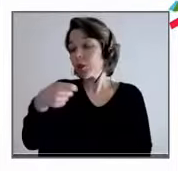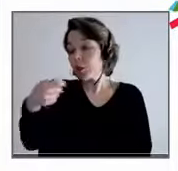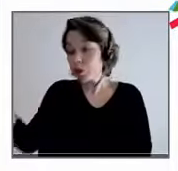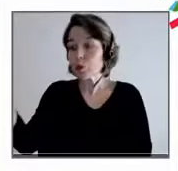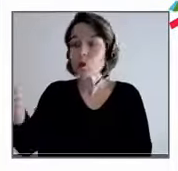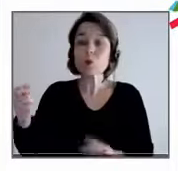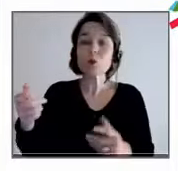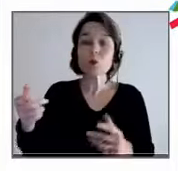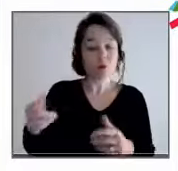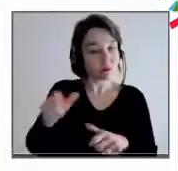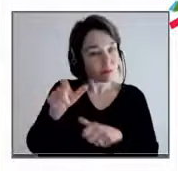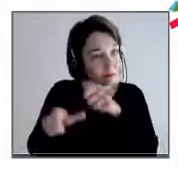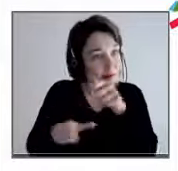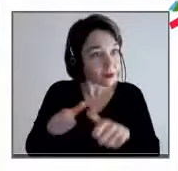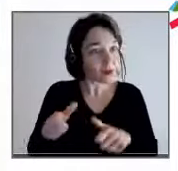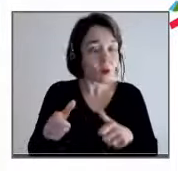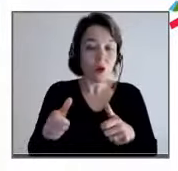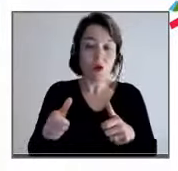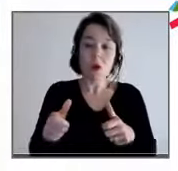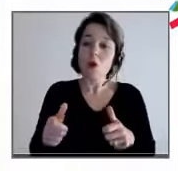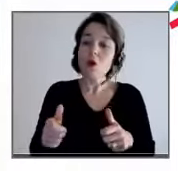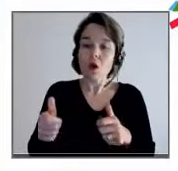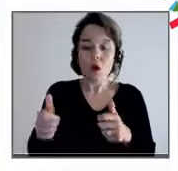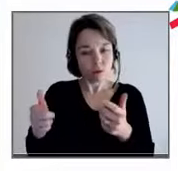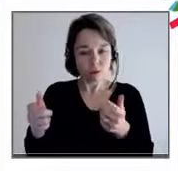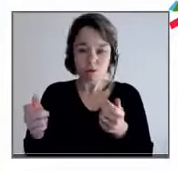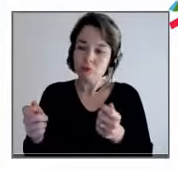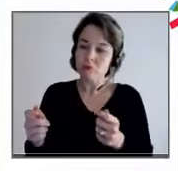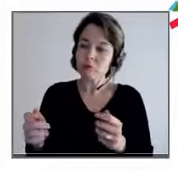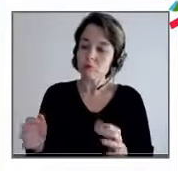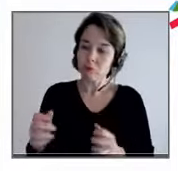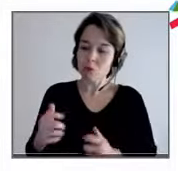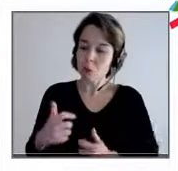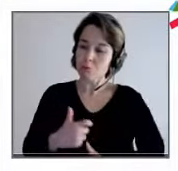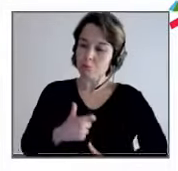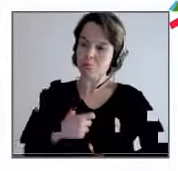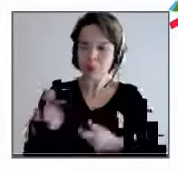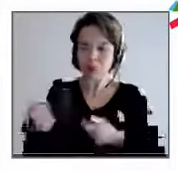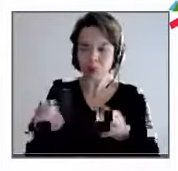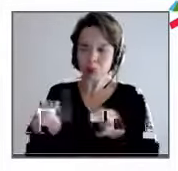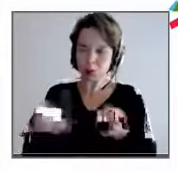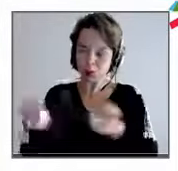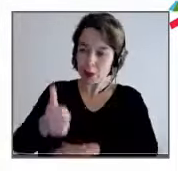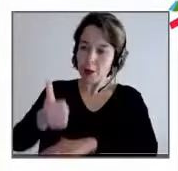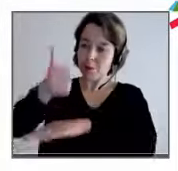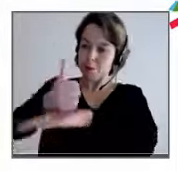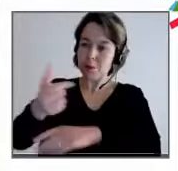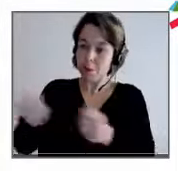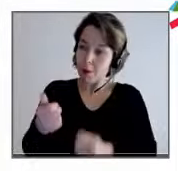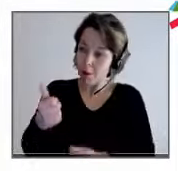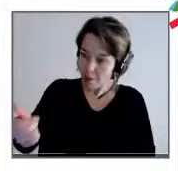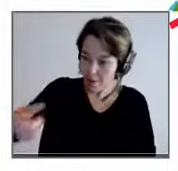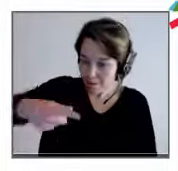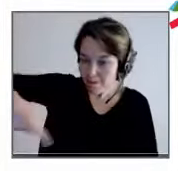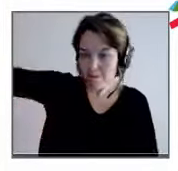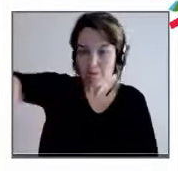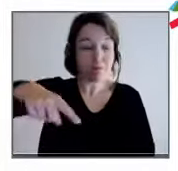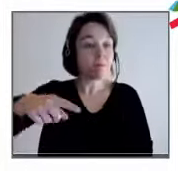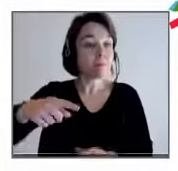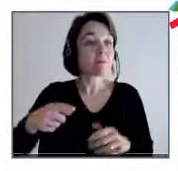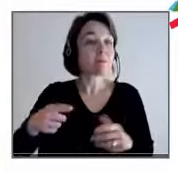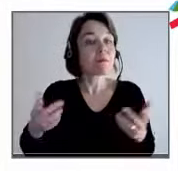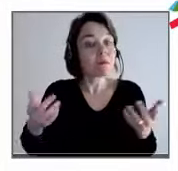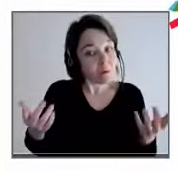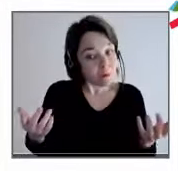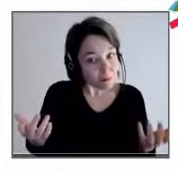de responsabilité, de direction, mais aussi les personnes qui sont directement au contact